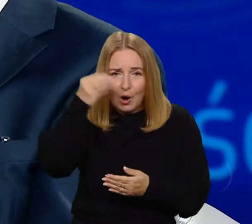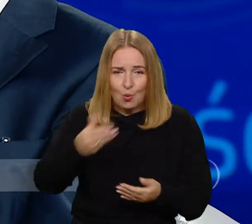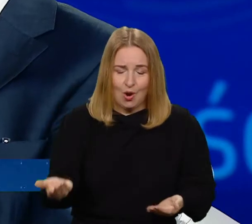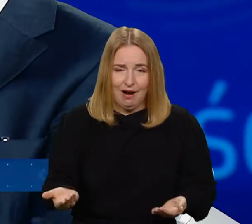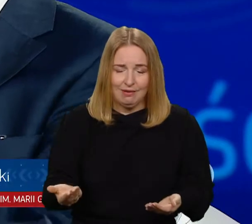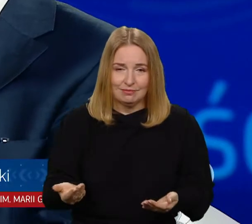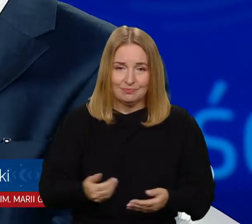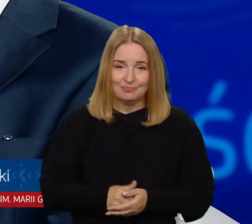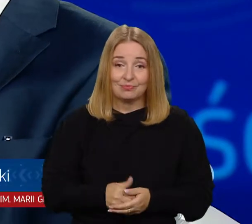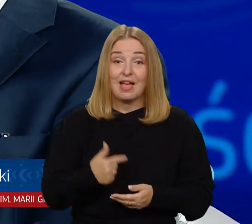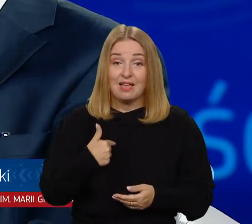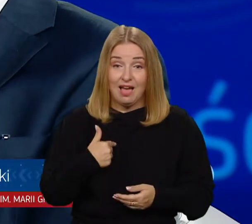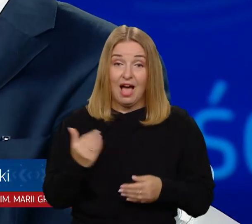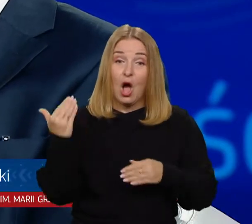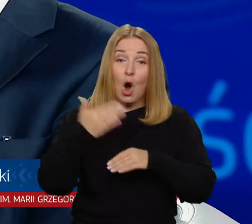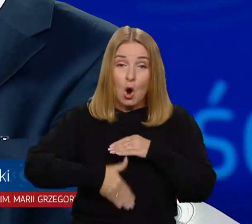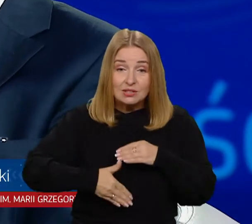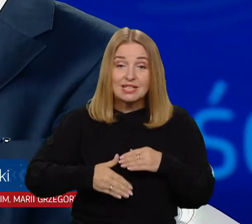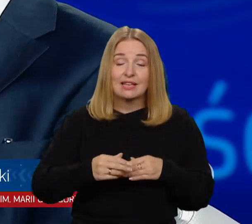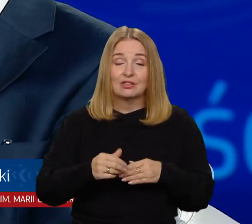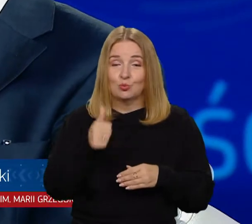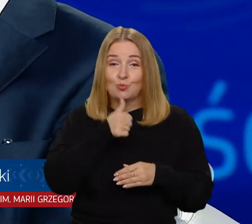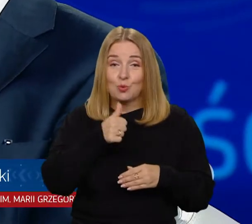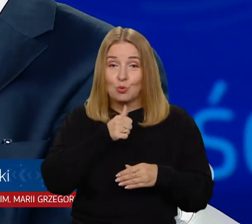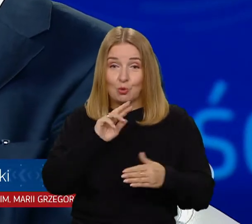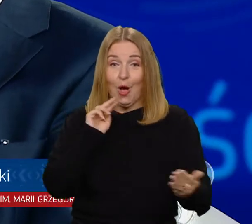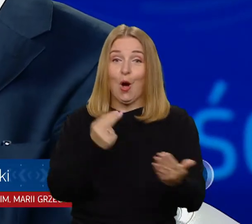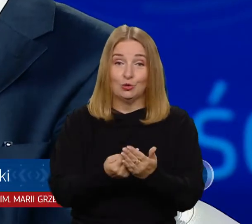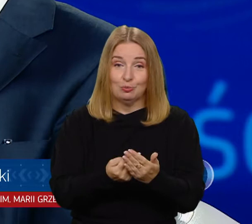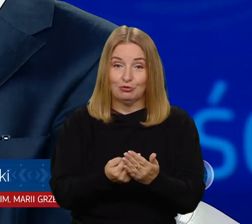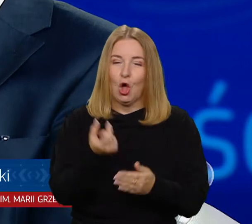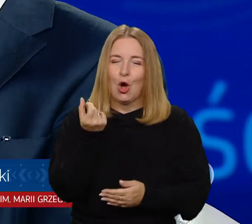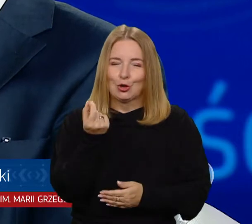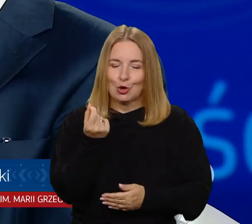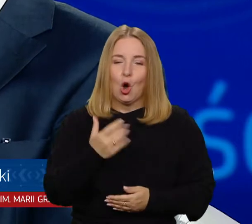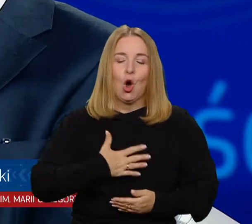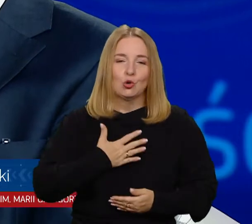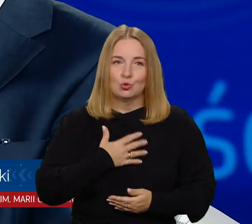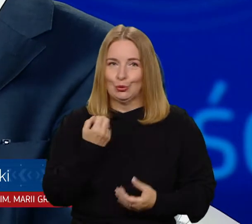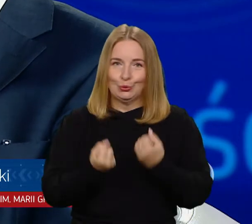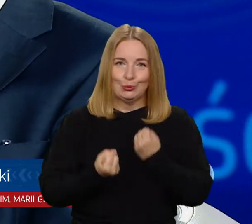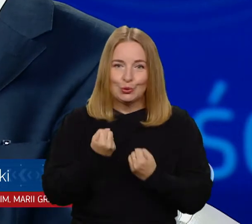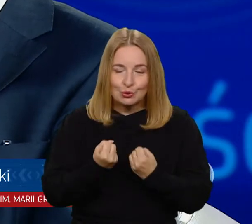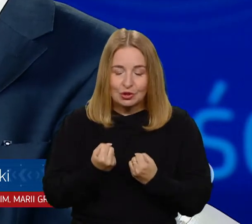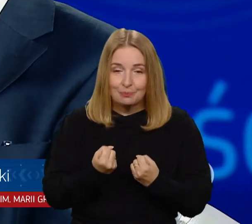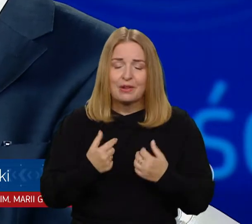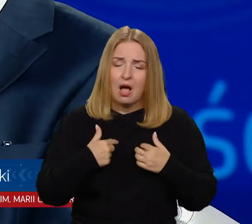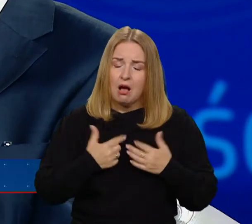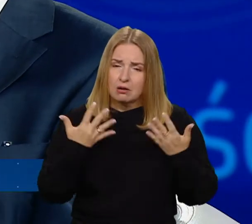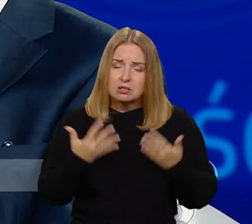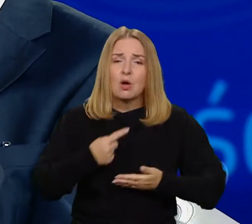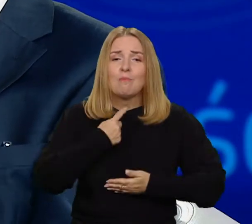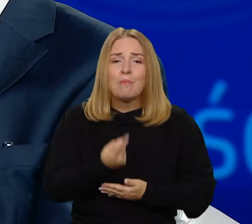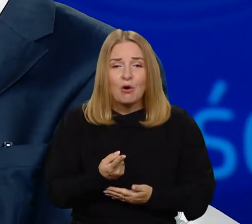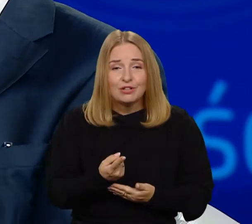Ja jako ostatni mówca mam dużą trudność, ale chciałem powiedzieć, że nie padło jeszcze,